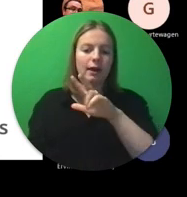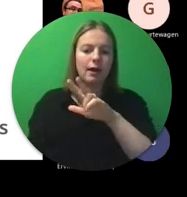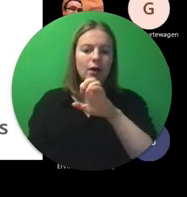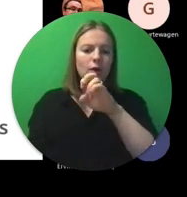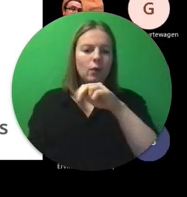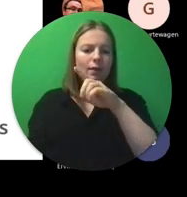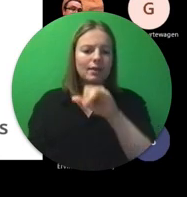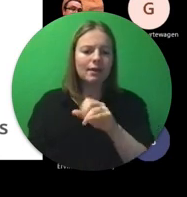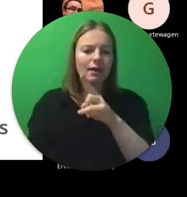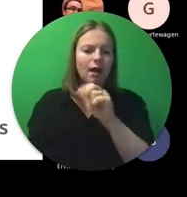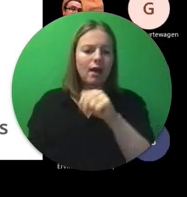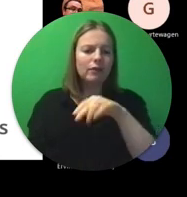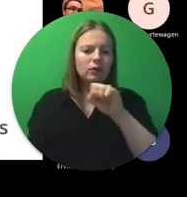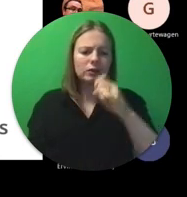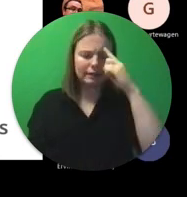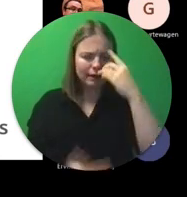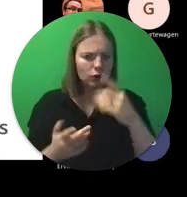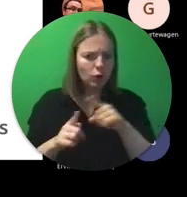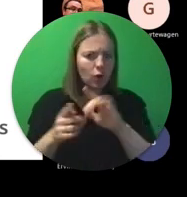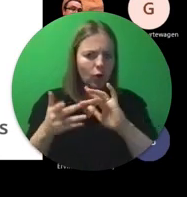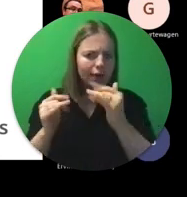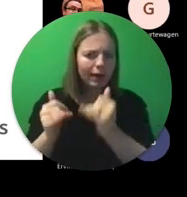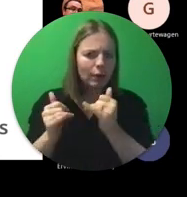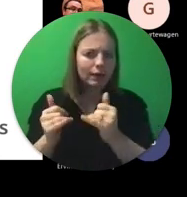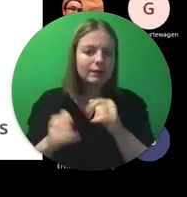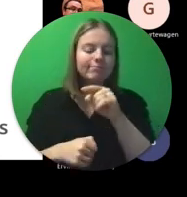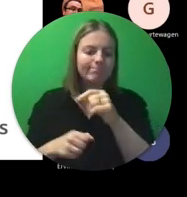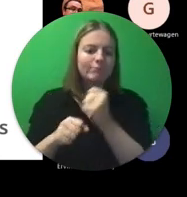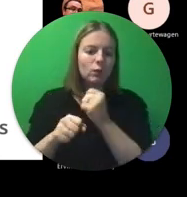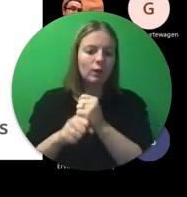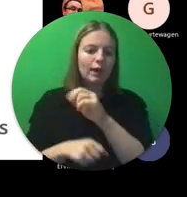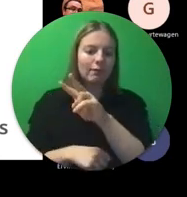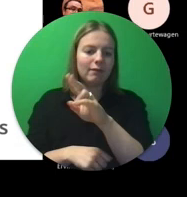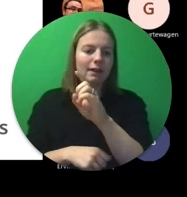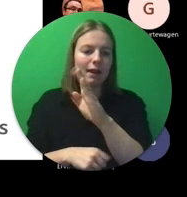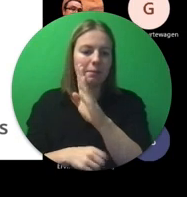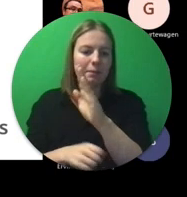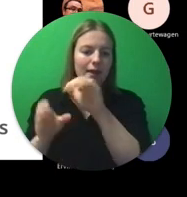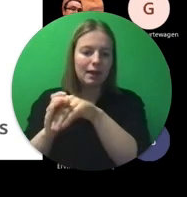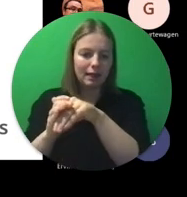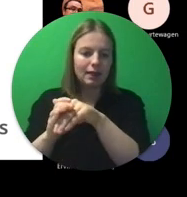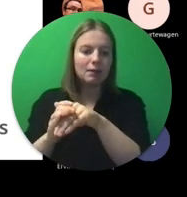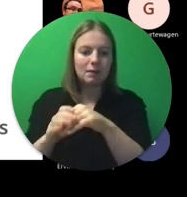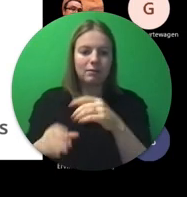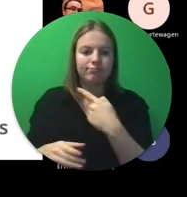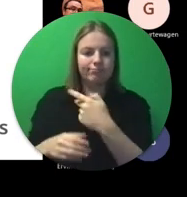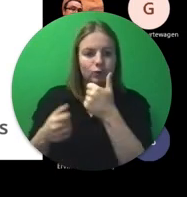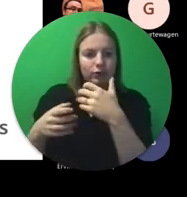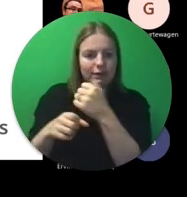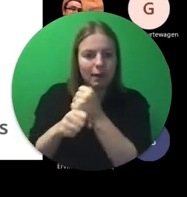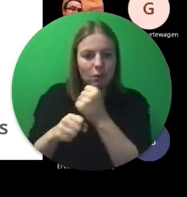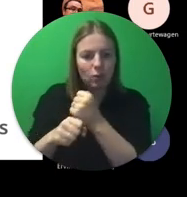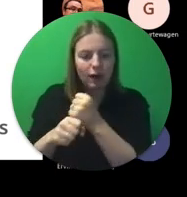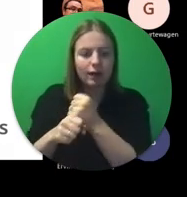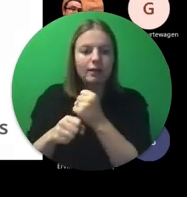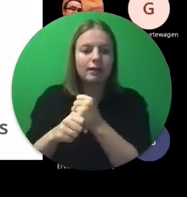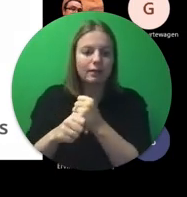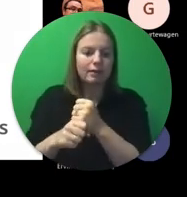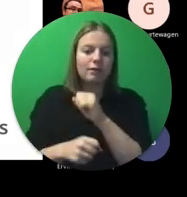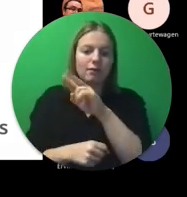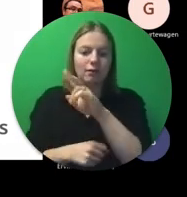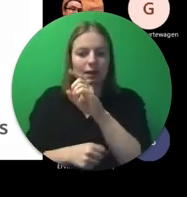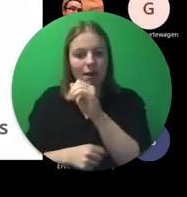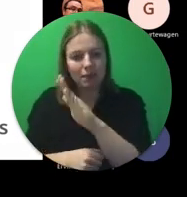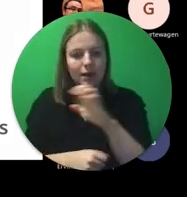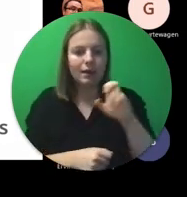denk dat ze hier ook in deze ruimte zit. Ik een collega bij de VDAB. En het is een nauwe samenwerking, Europas, het project tussen